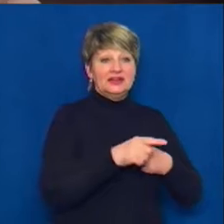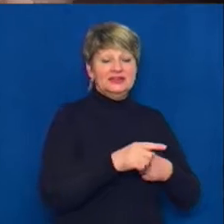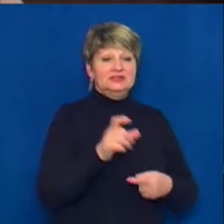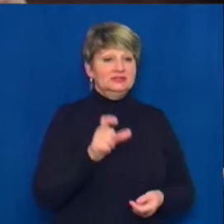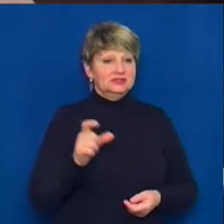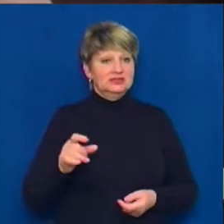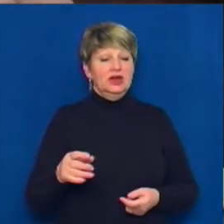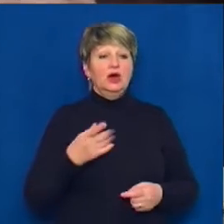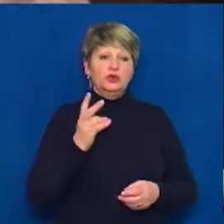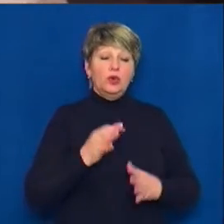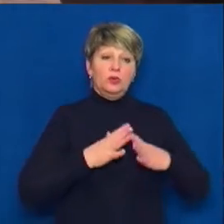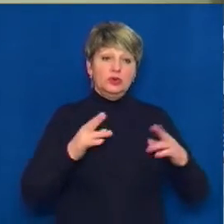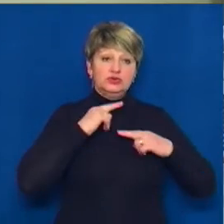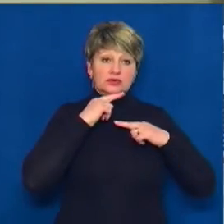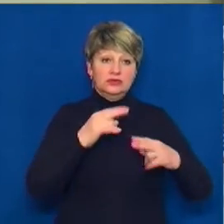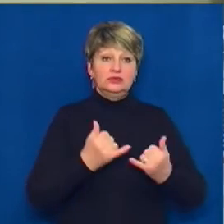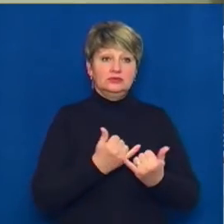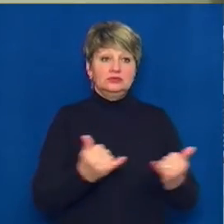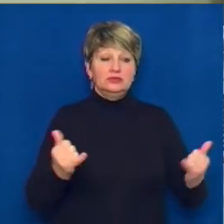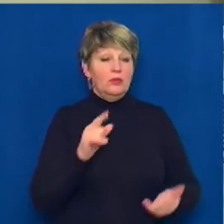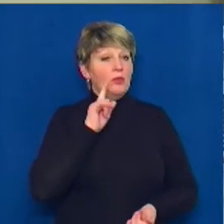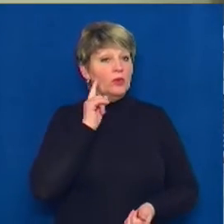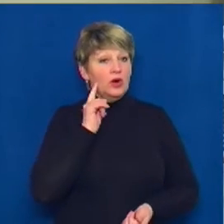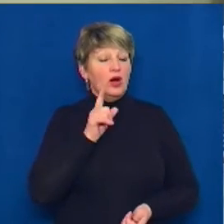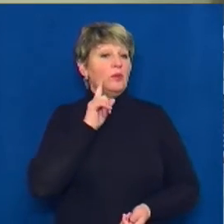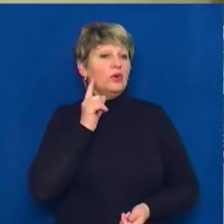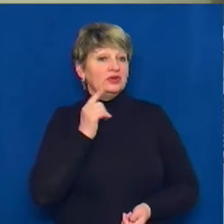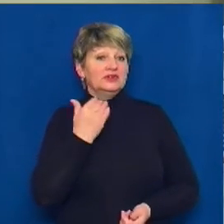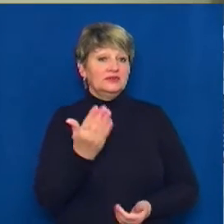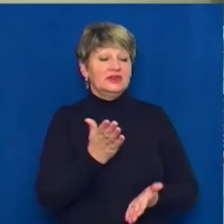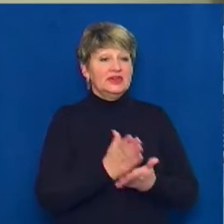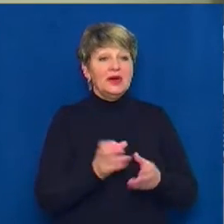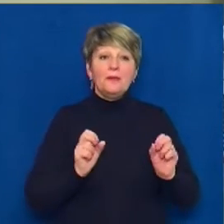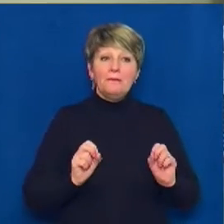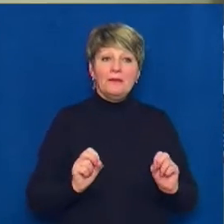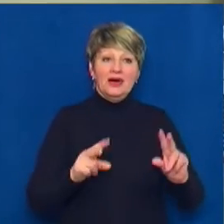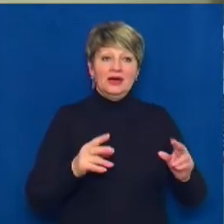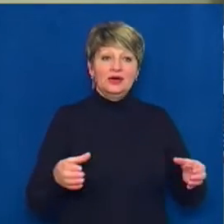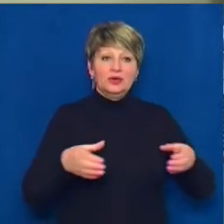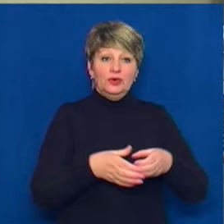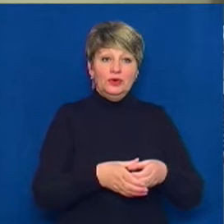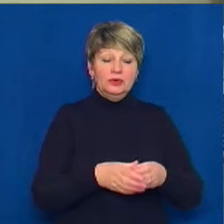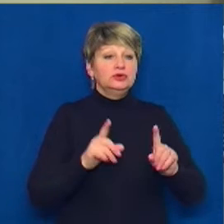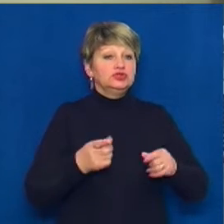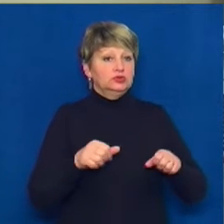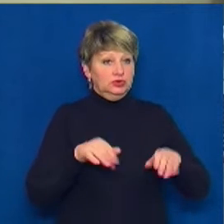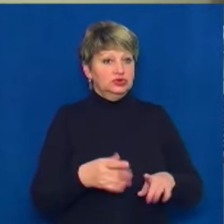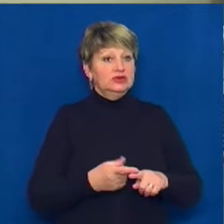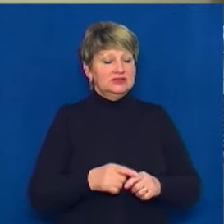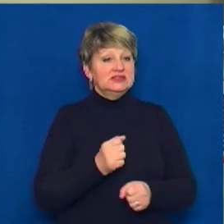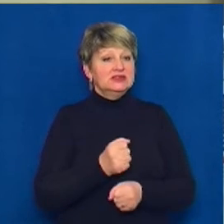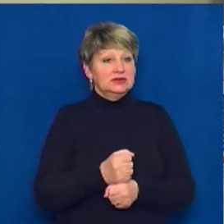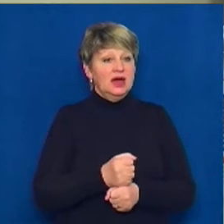увагу приділили молоді. Молодь, вона більше має групи ризику. А чому ми вирішили це зробити? Справа в тому, що